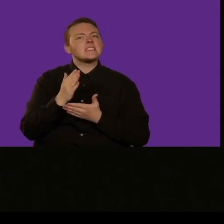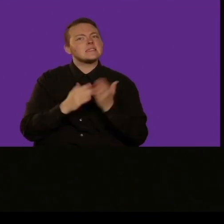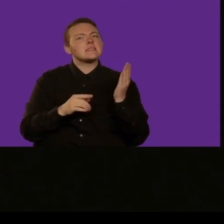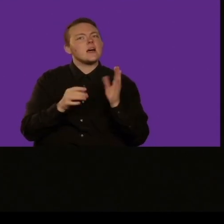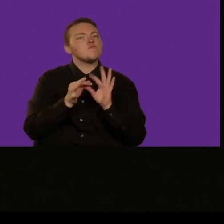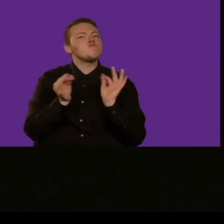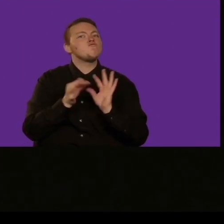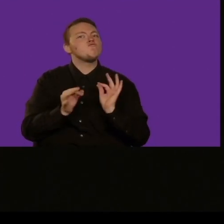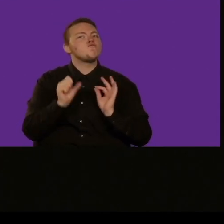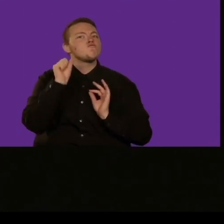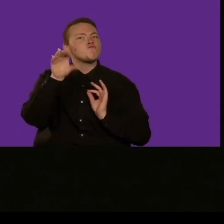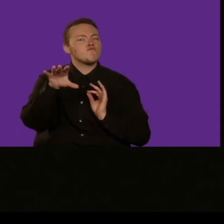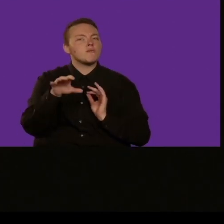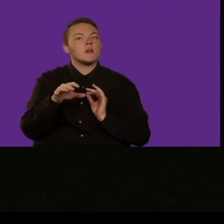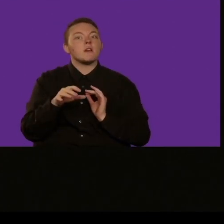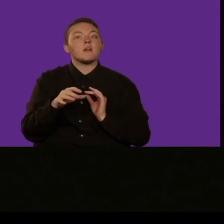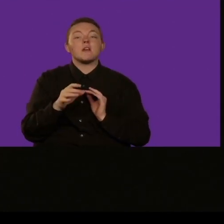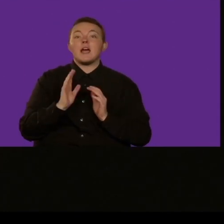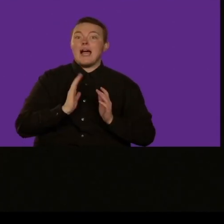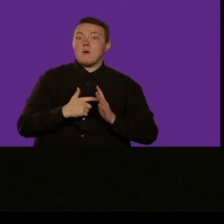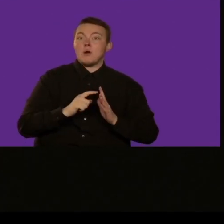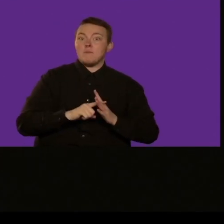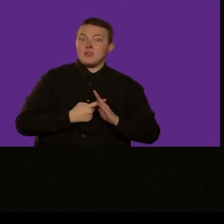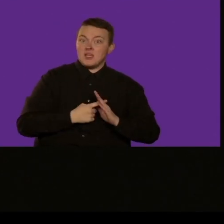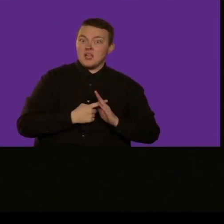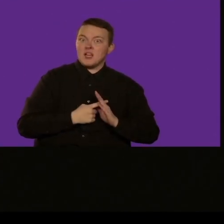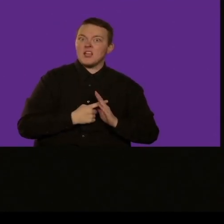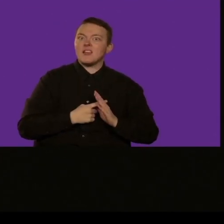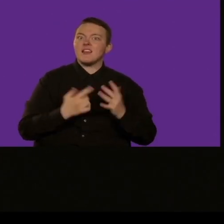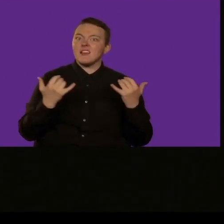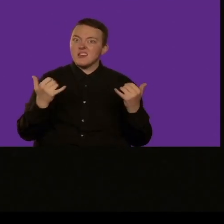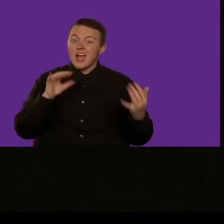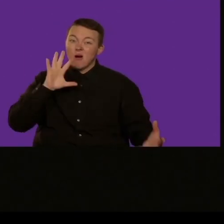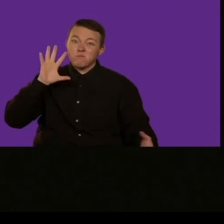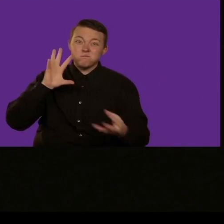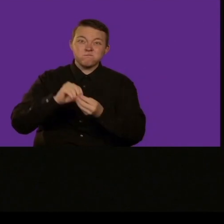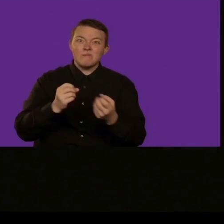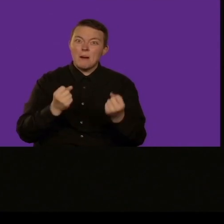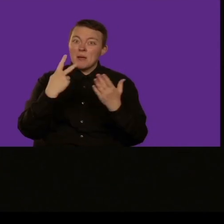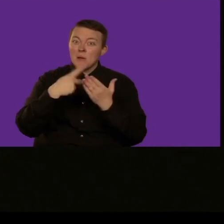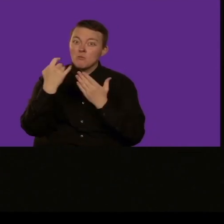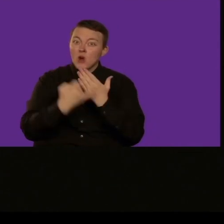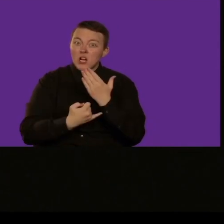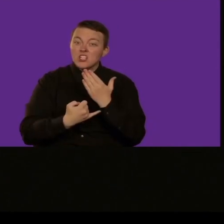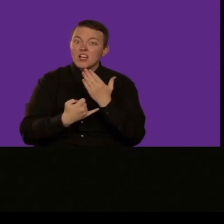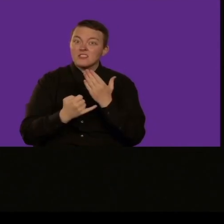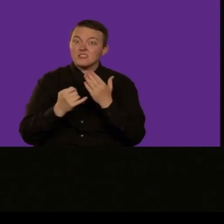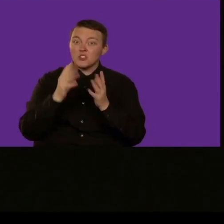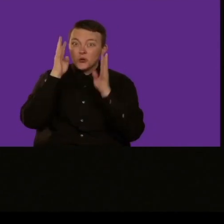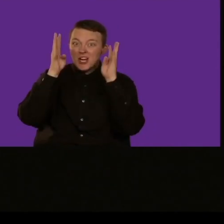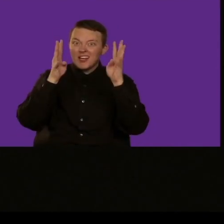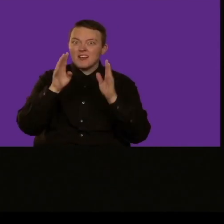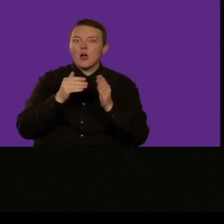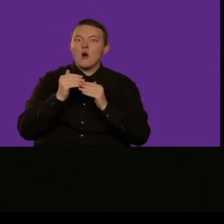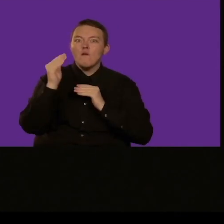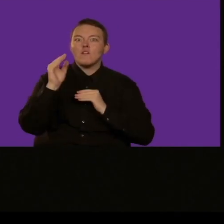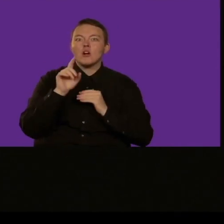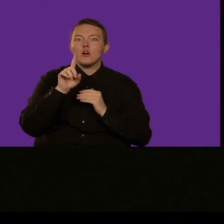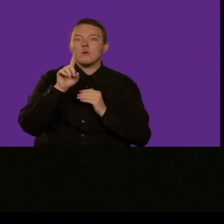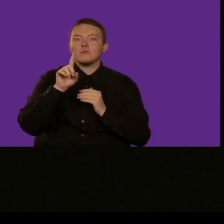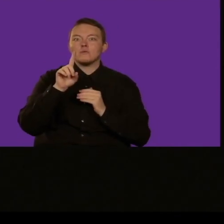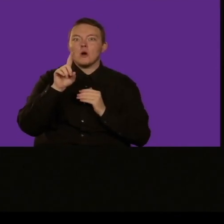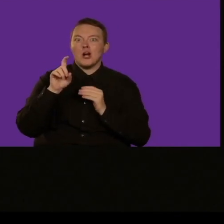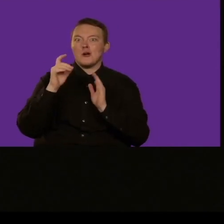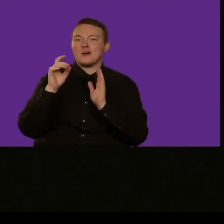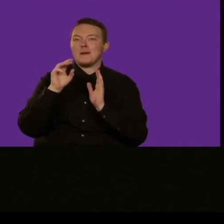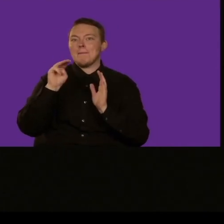93 mila conti di bimbi Scratch, quindi per noi è un onore essere parte delle loro lezioni, dei loro